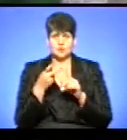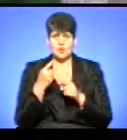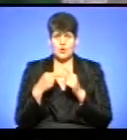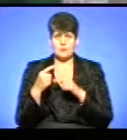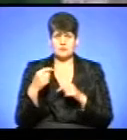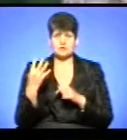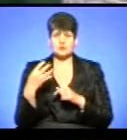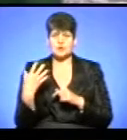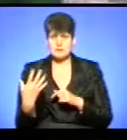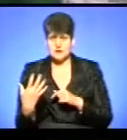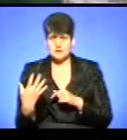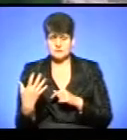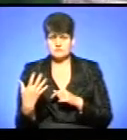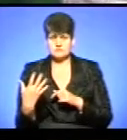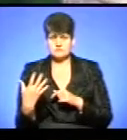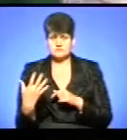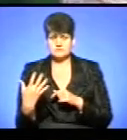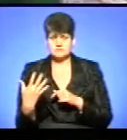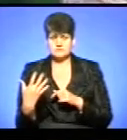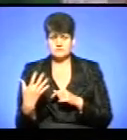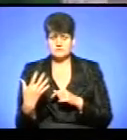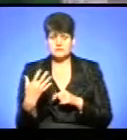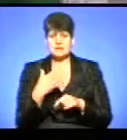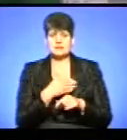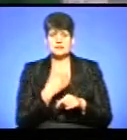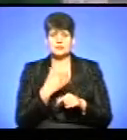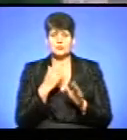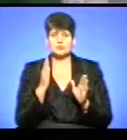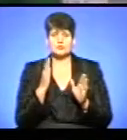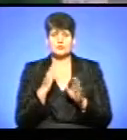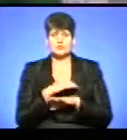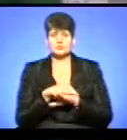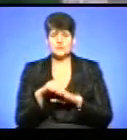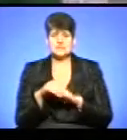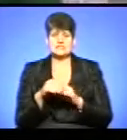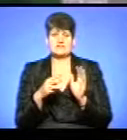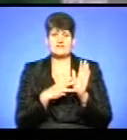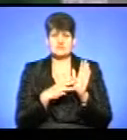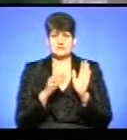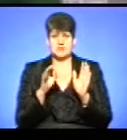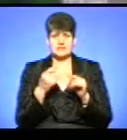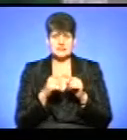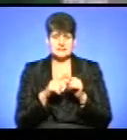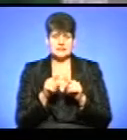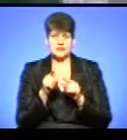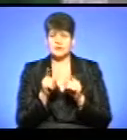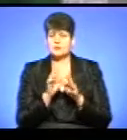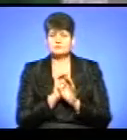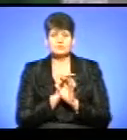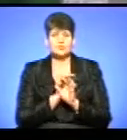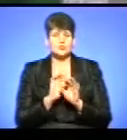45 градусів, температура зовнішнього повітря 8 градусів. Це в нас універсал, він рахує